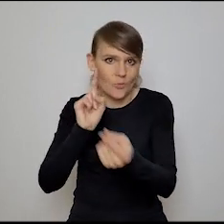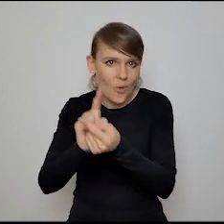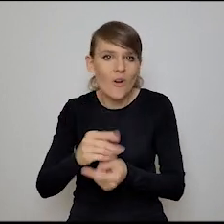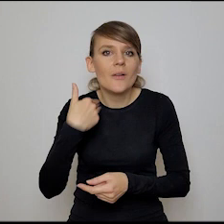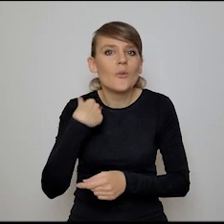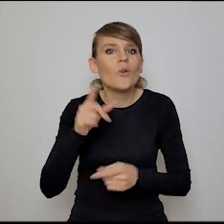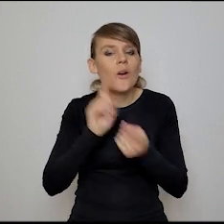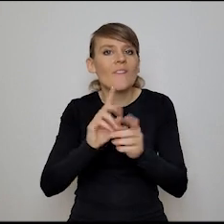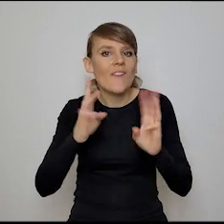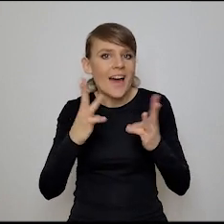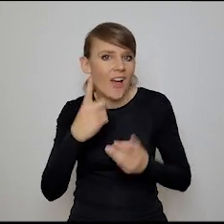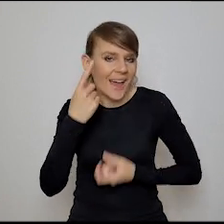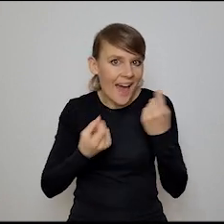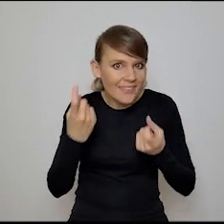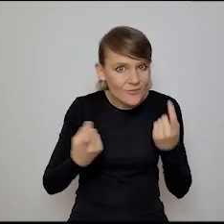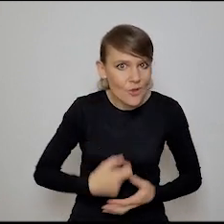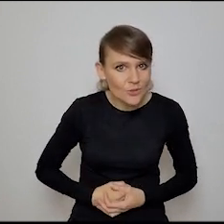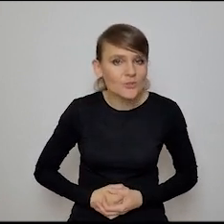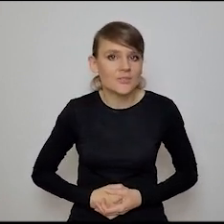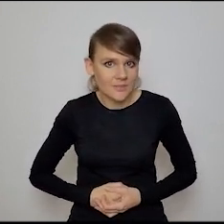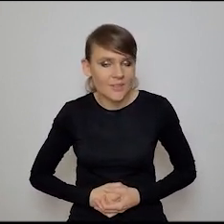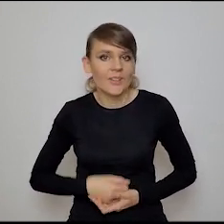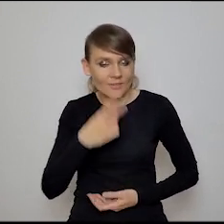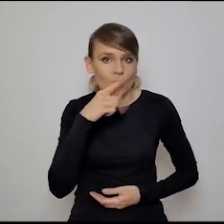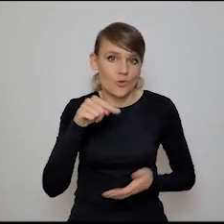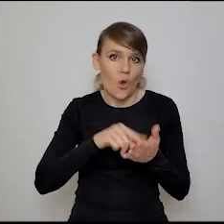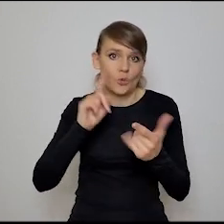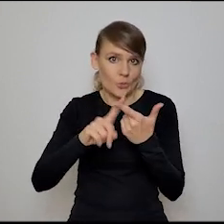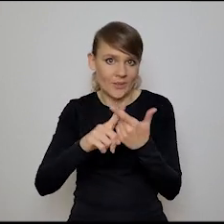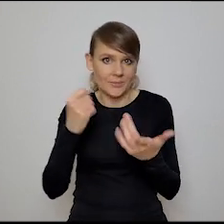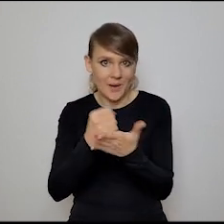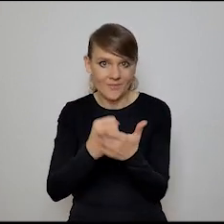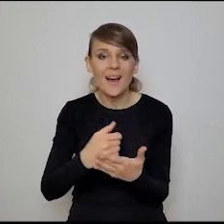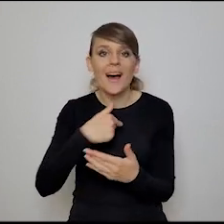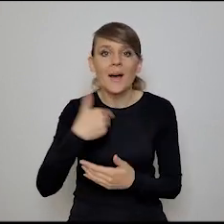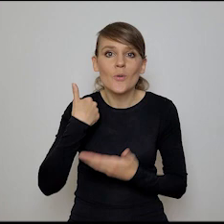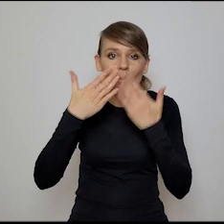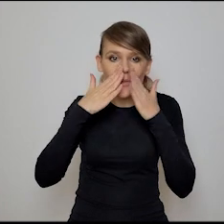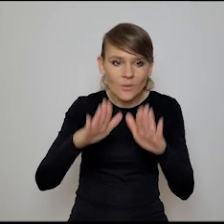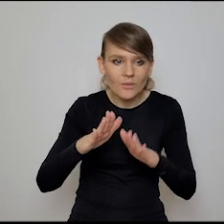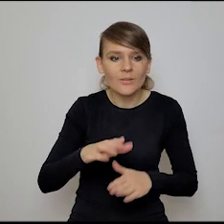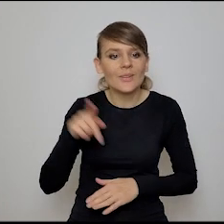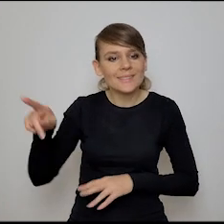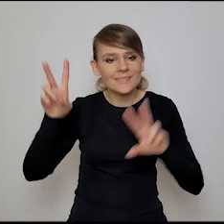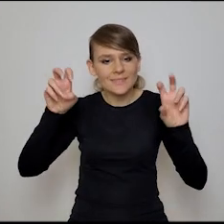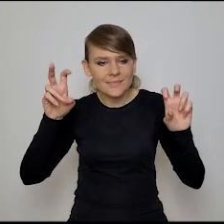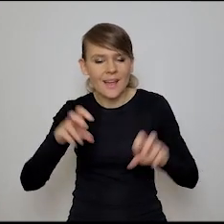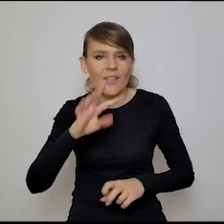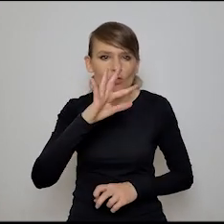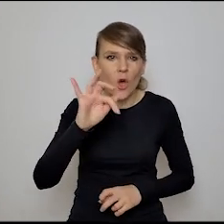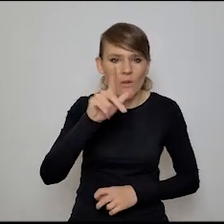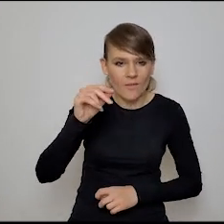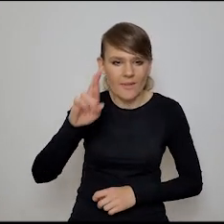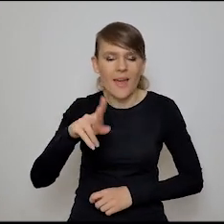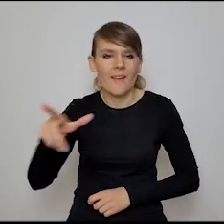nie wiem, warsztatach kreatywności, czy coś takiego. I wiesz, i to jest ta druga rzecz, bo pokazałem tutaj Tofflera, cytat, który warto mieć w